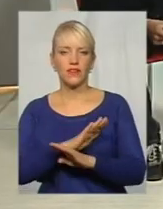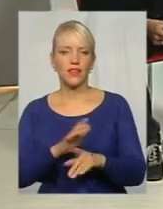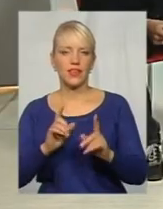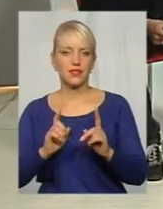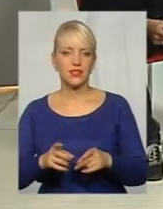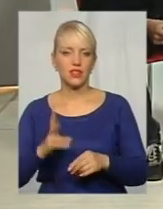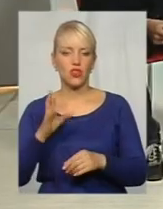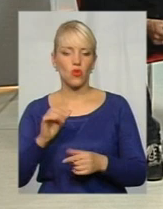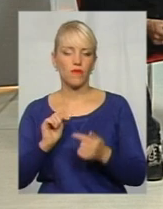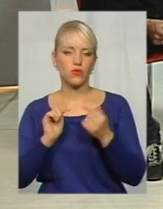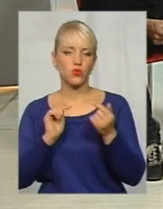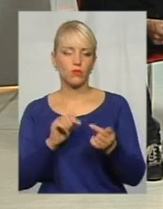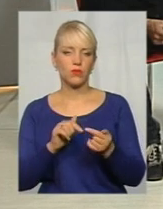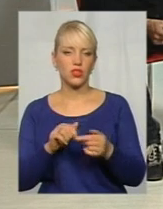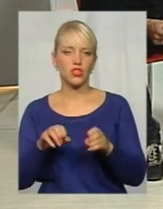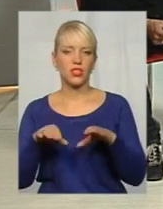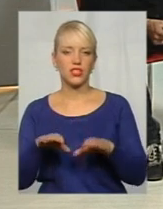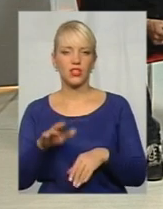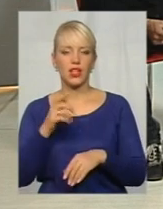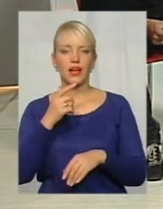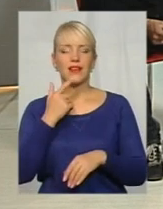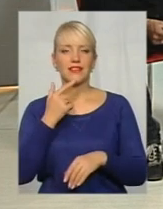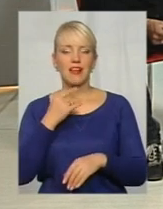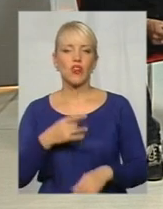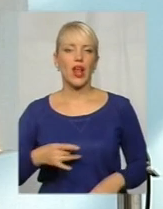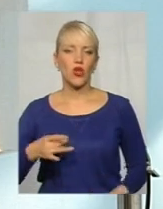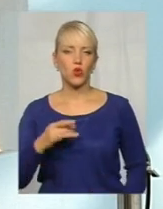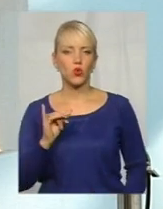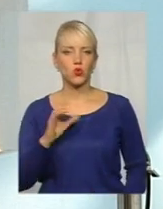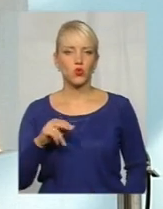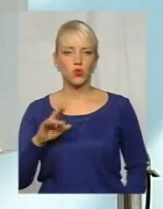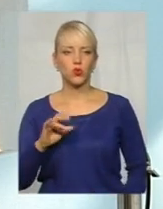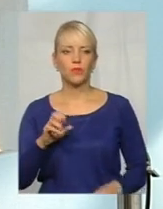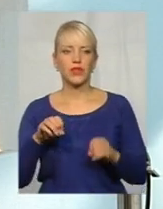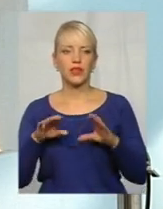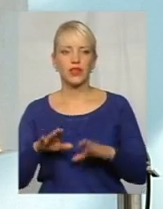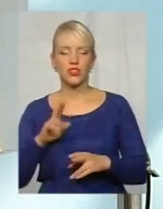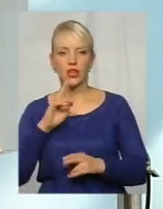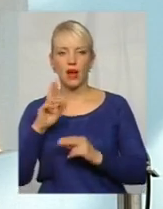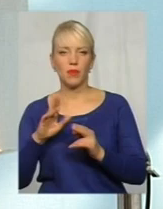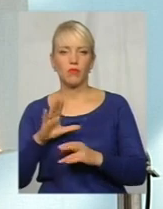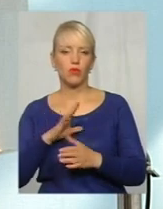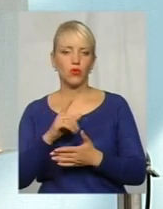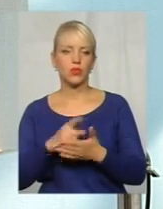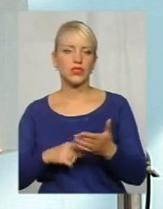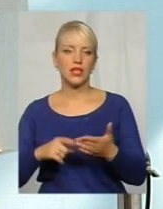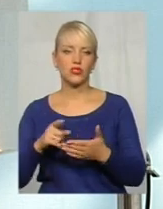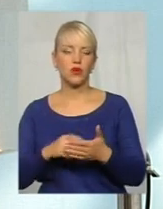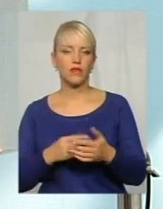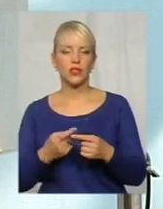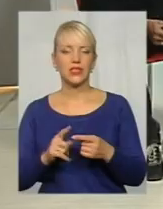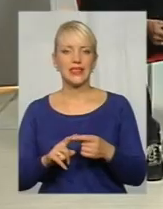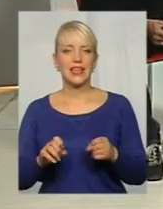рішенню Красилівського районного суду рішенням апеляційного було скасоване дане рішення.